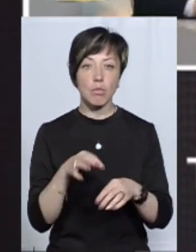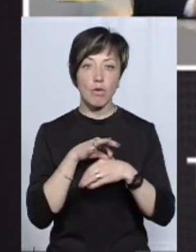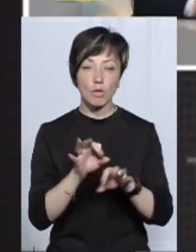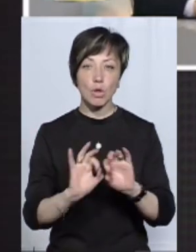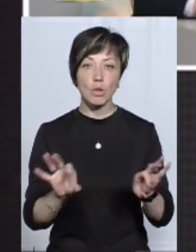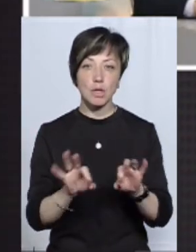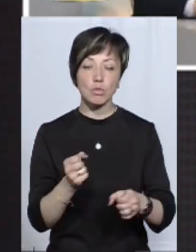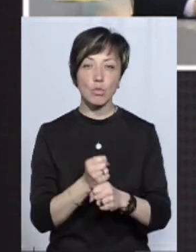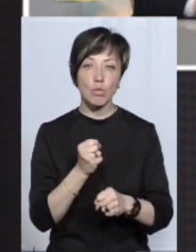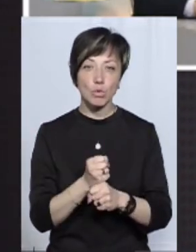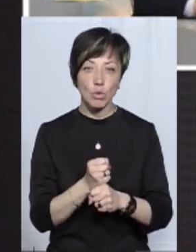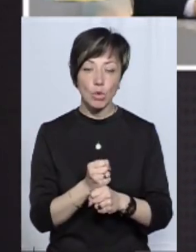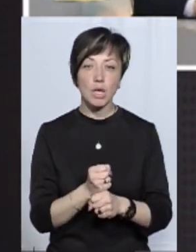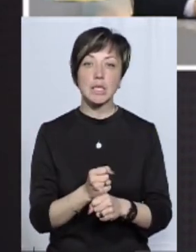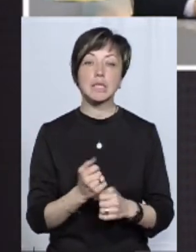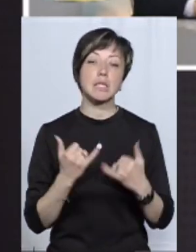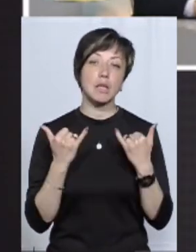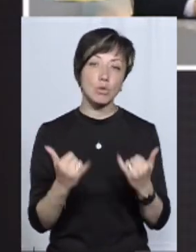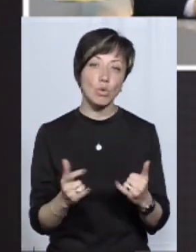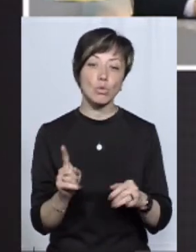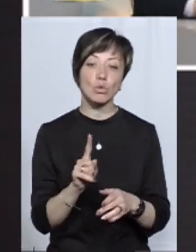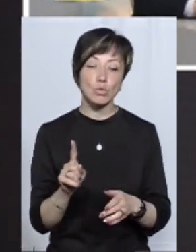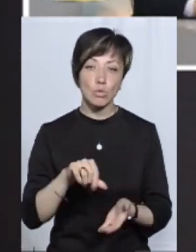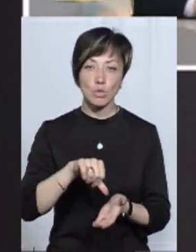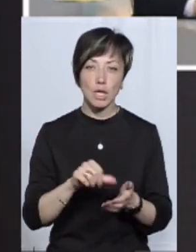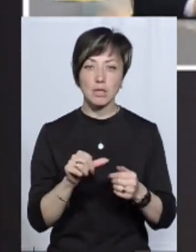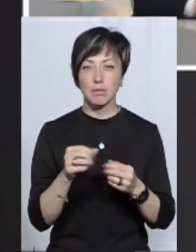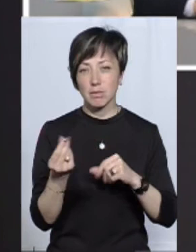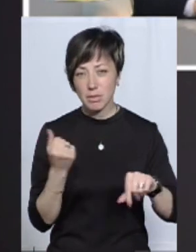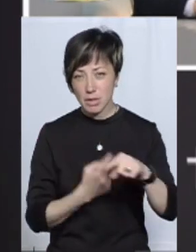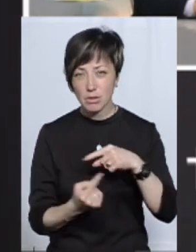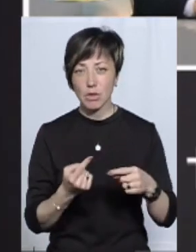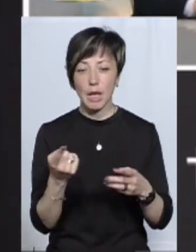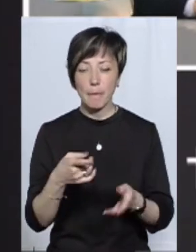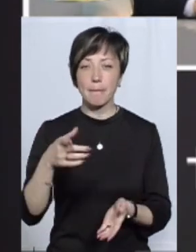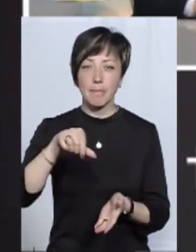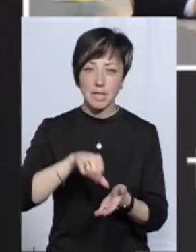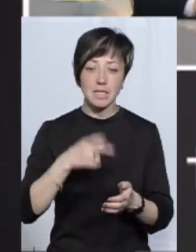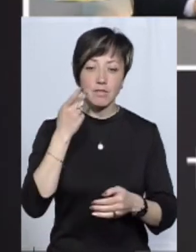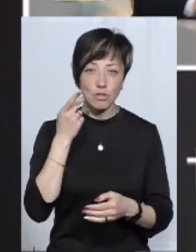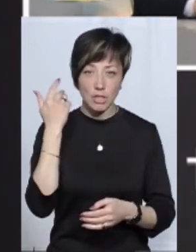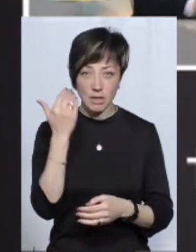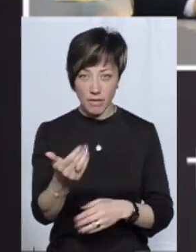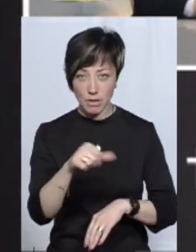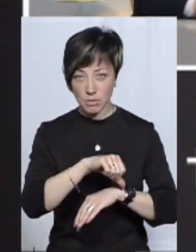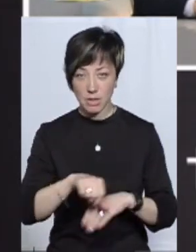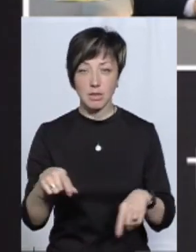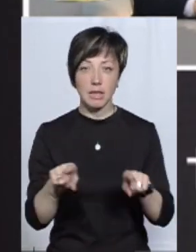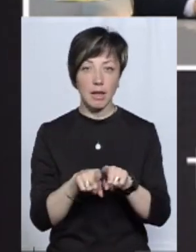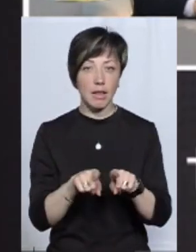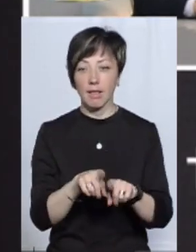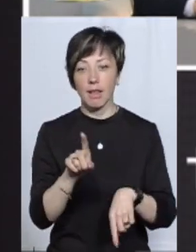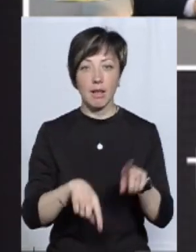проводити роз'яснювальну роботу задля того, аби суб'єкти зовнішньої економічної діяльності, котрі присутні завжди на вашій митниці,